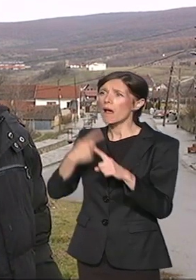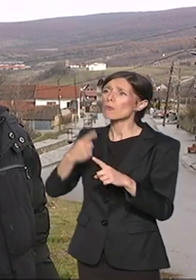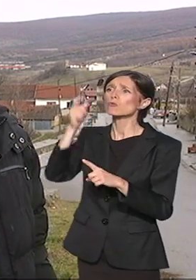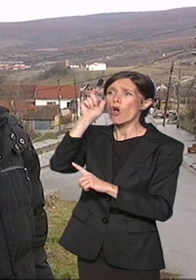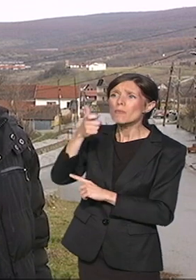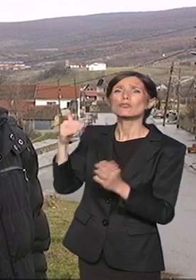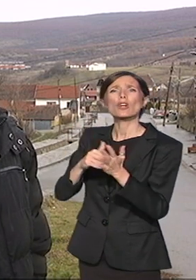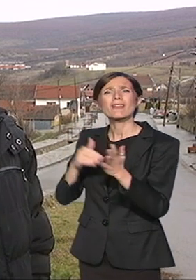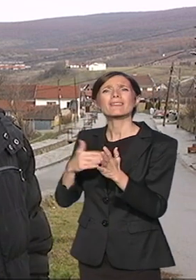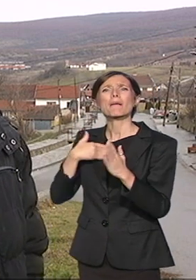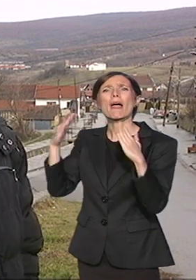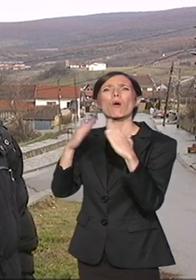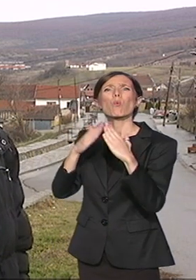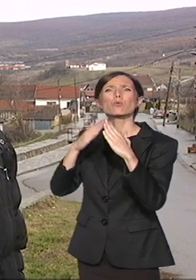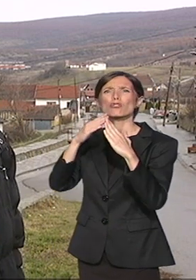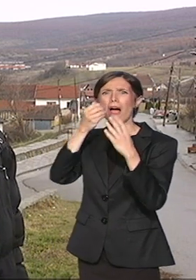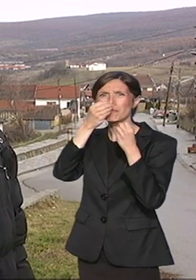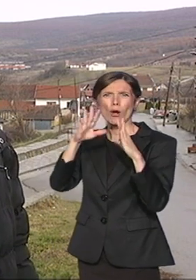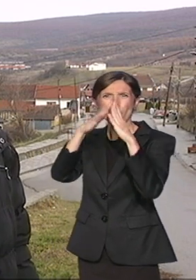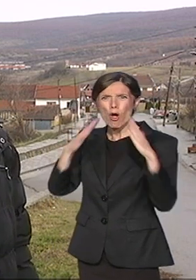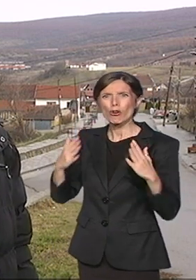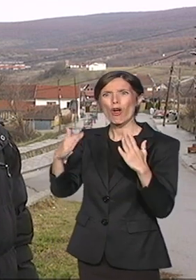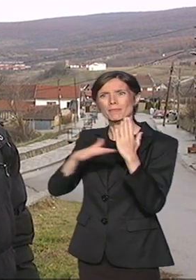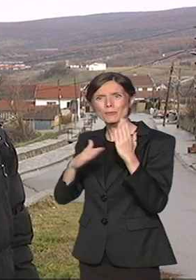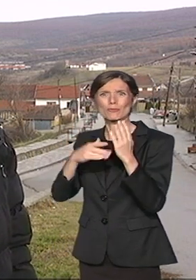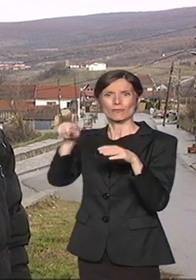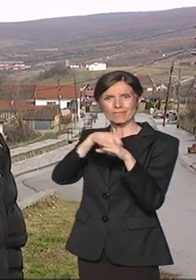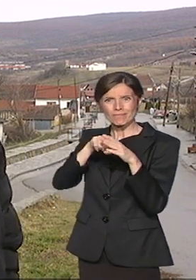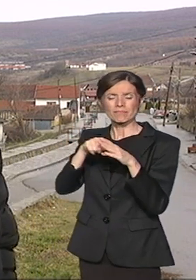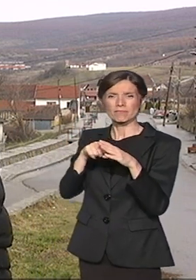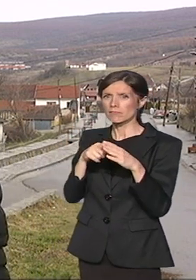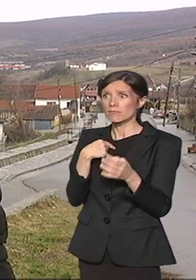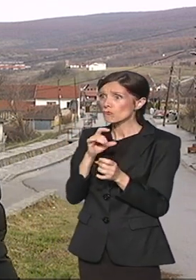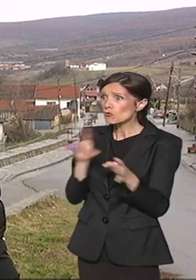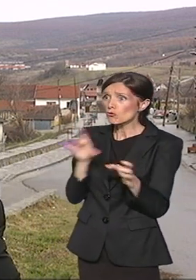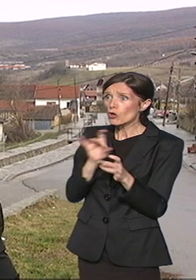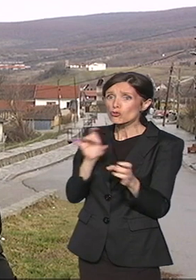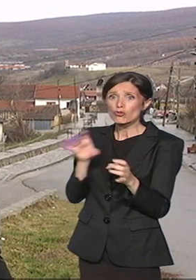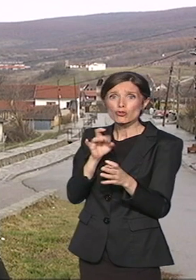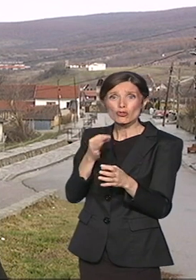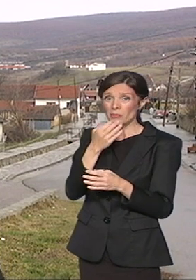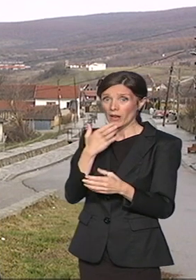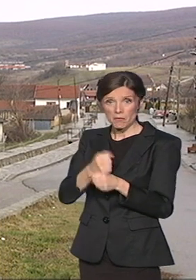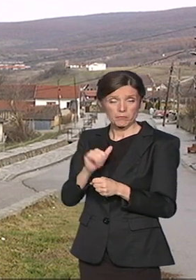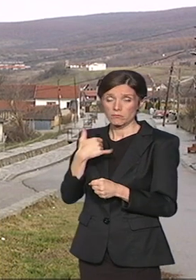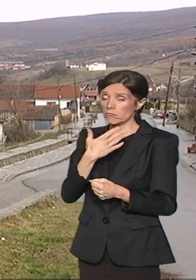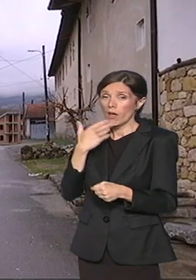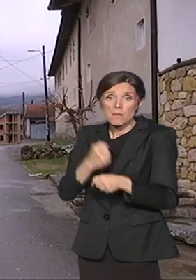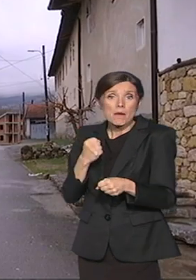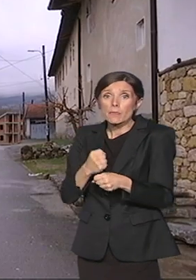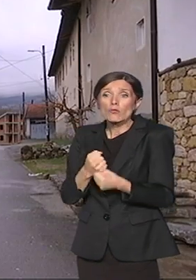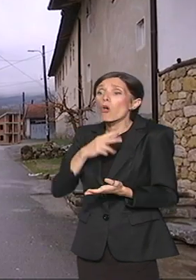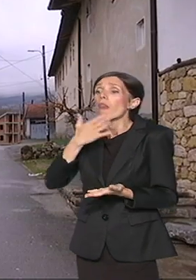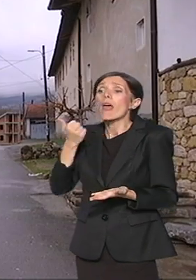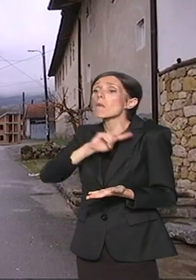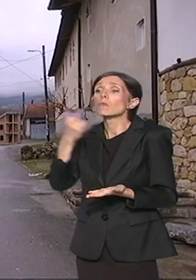ono. Ništa. Ništa nisam dobio. Nikako. Ovo, ne možete odobiti. Ovo, ovo, nevam. Šta mi preostaje, jedino da se sjelimo